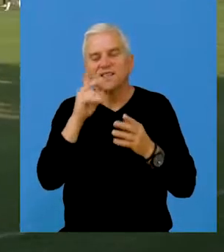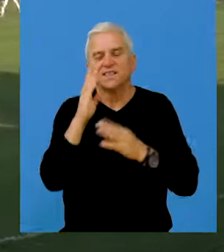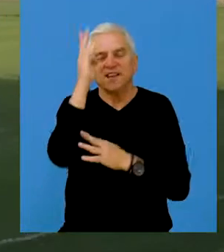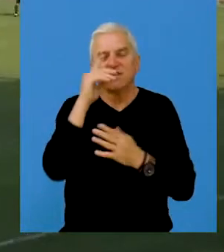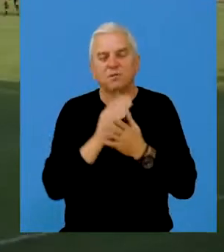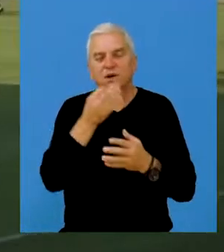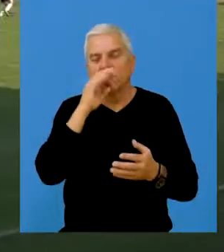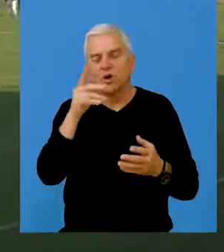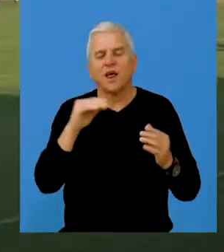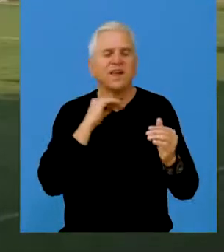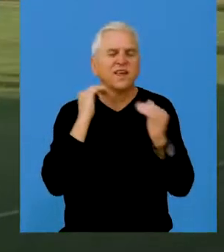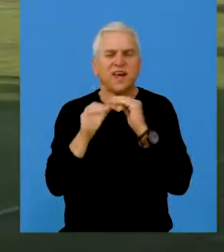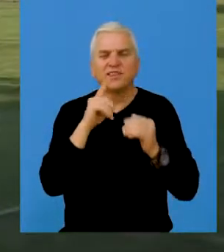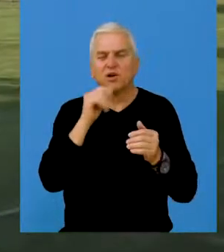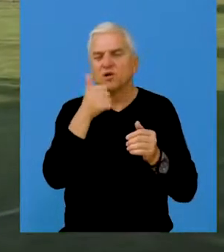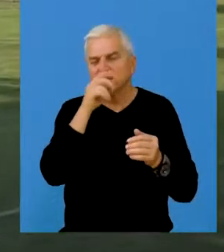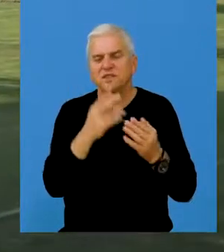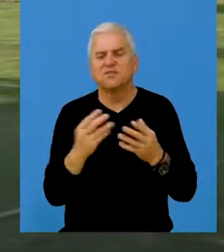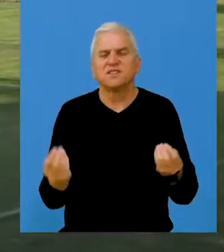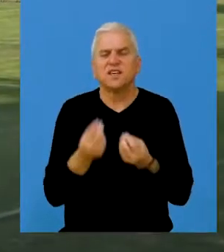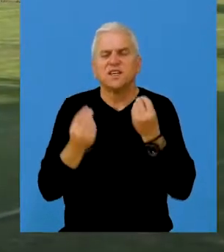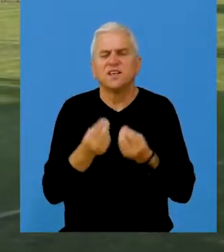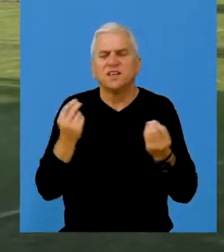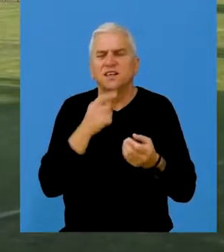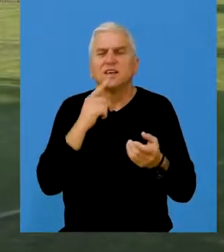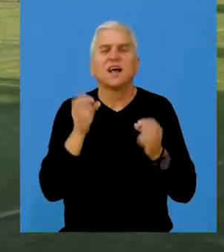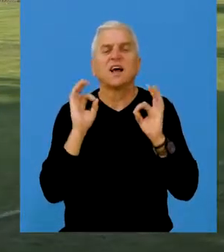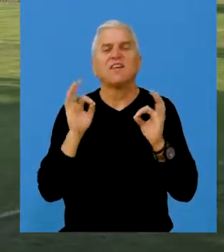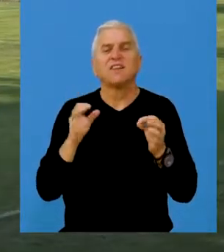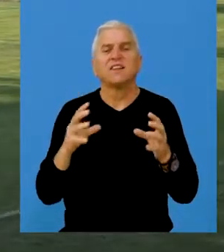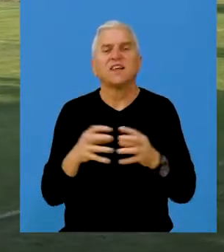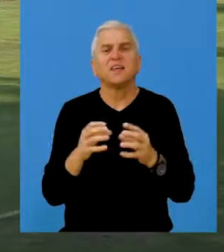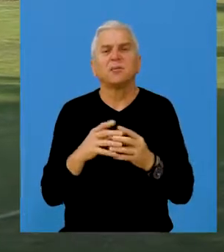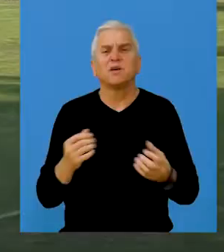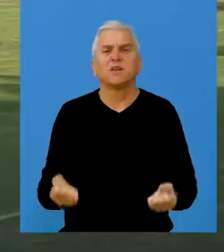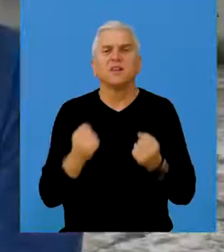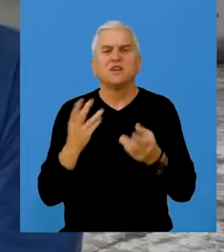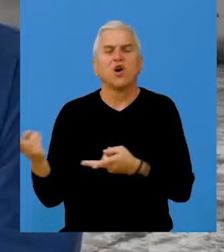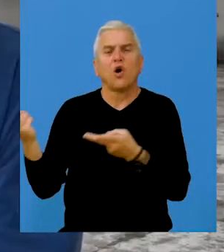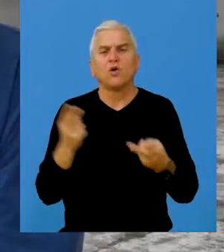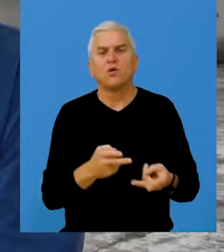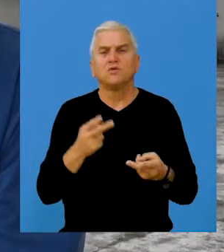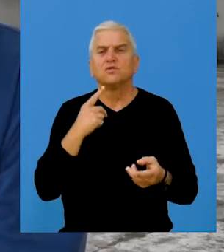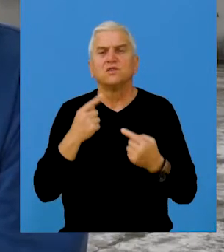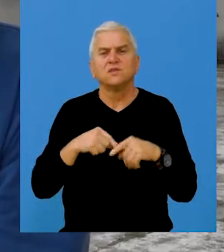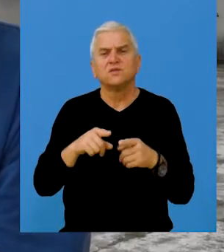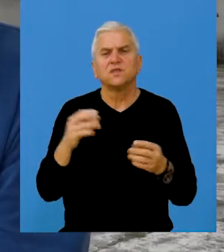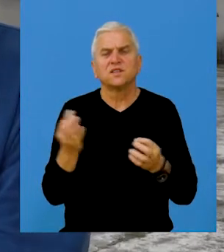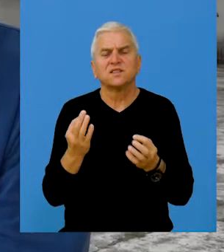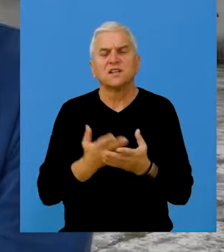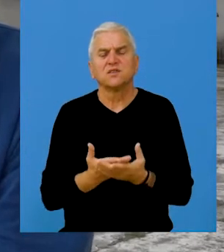Vojvođanske lige Sever apsolutno izjednačeno što se tiče uigranosti i kvaliteta timova. Teško gostovanje,